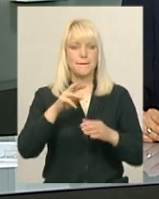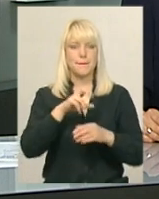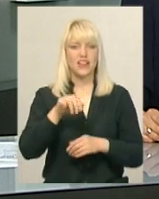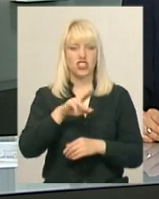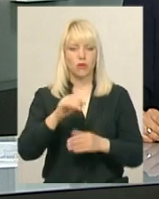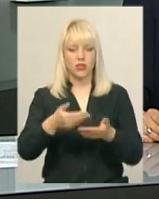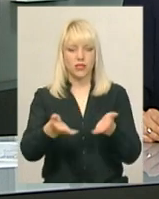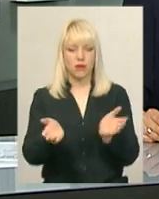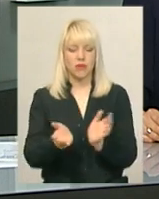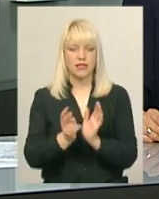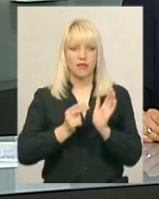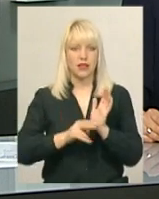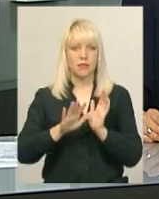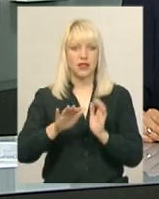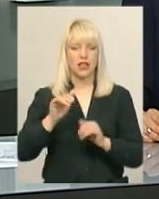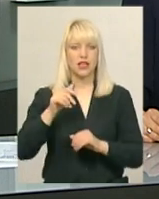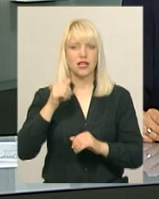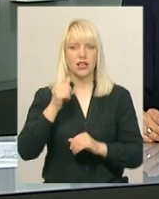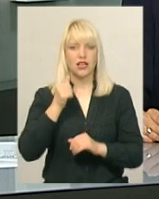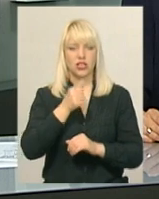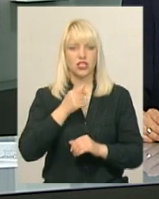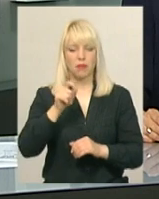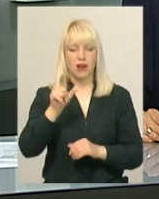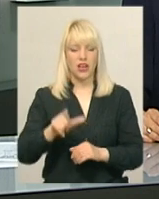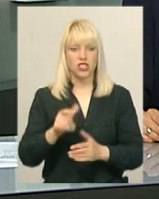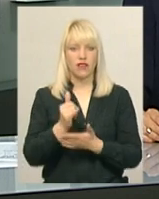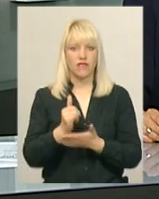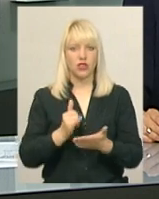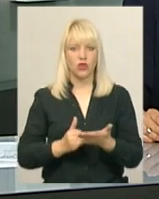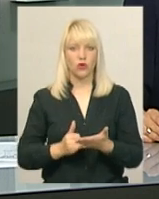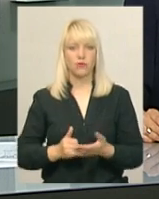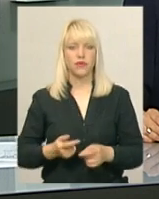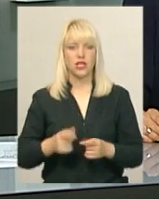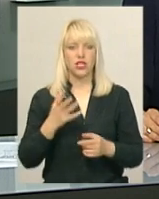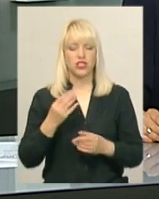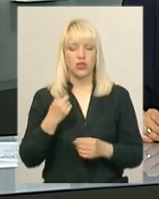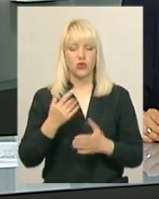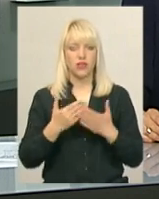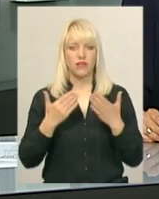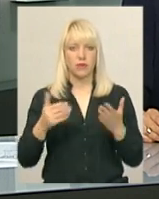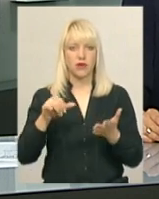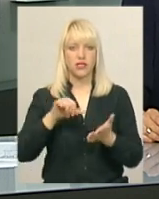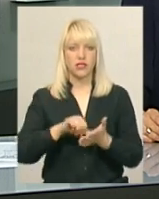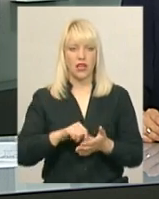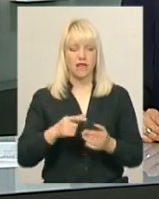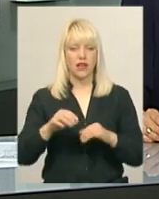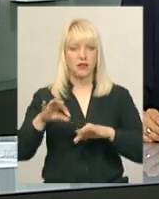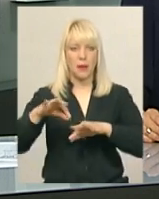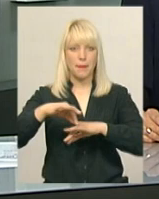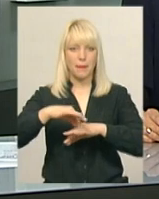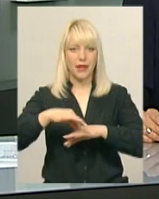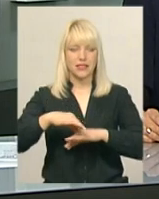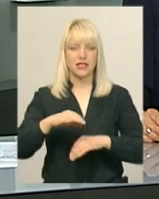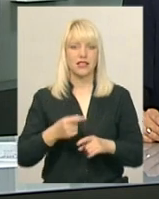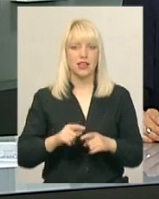-річна пляшка з вином та дві книги, надруковані у Меджибіжі 200 років тому. Ще на одній виставці представлять перстень меджибіської джул